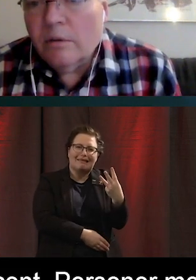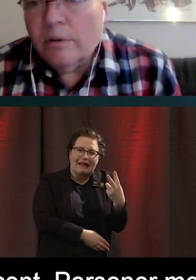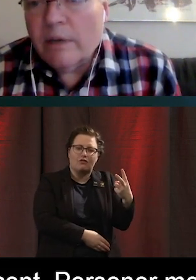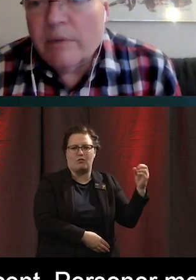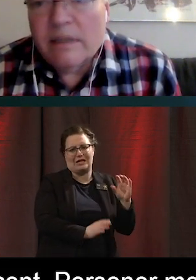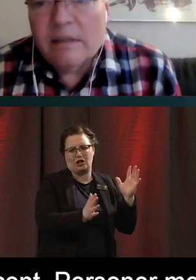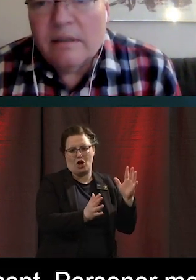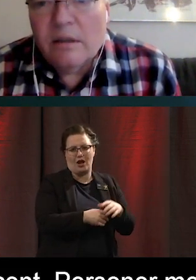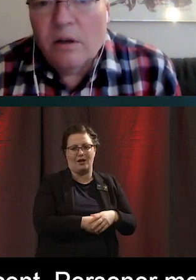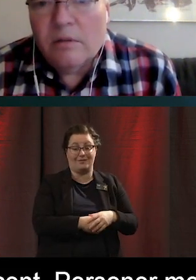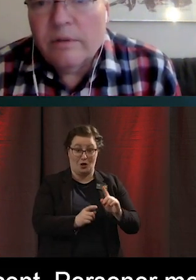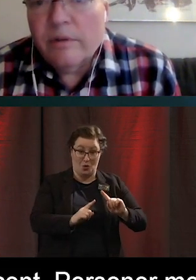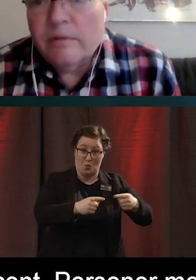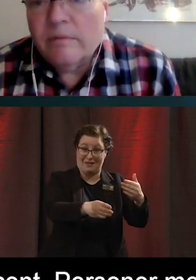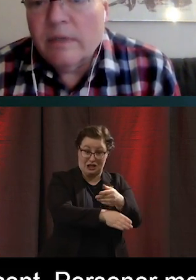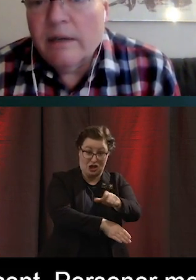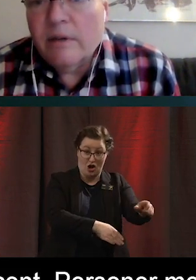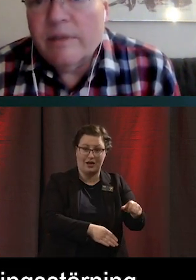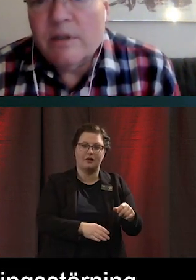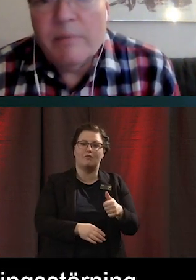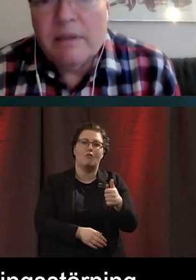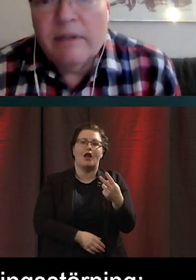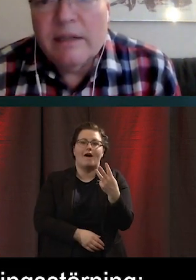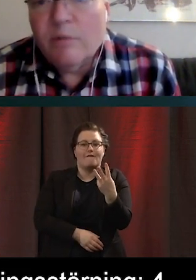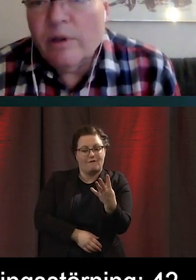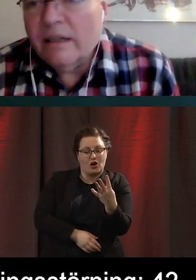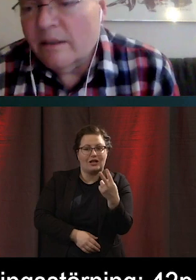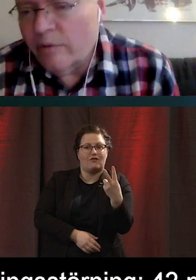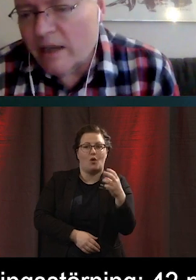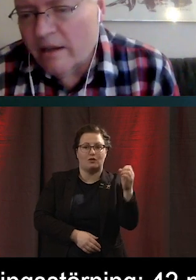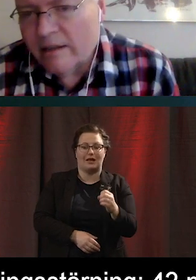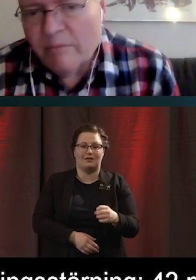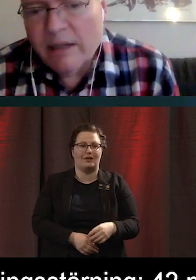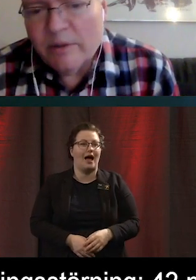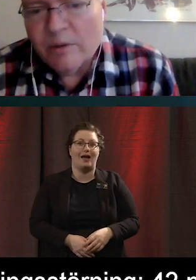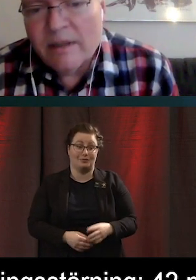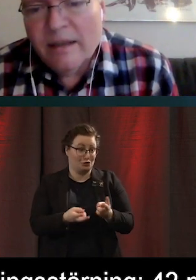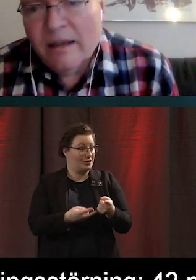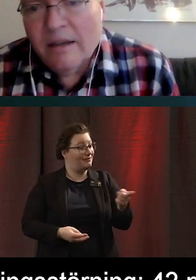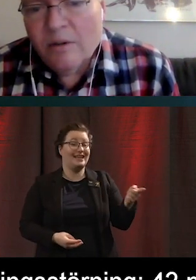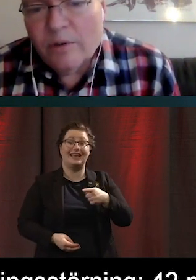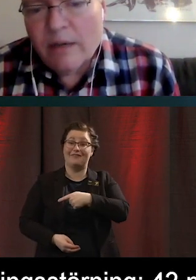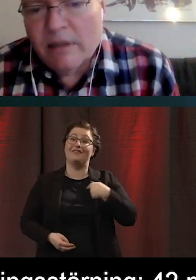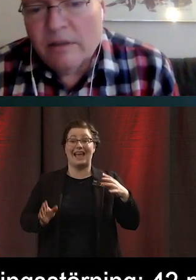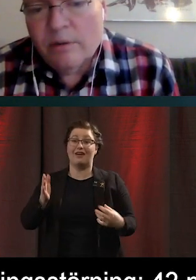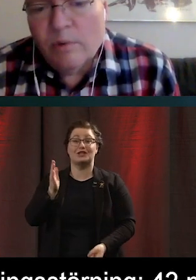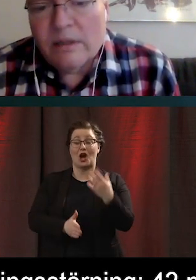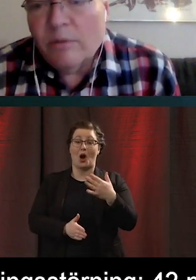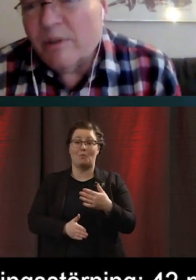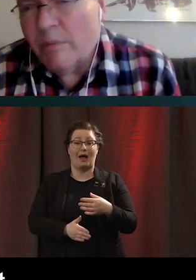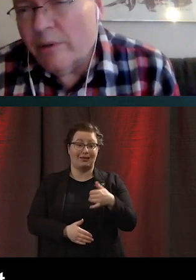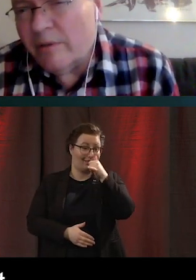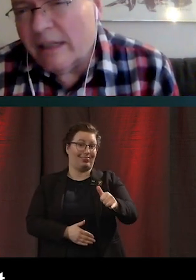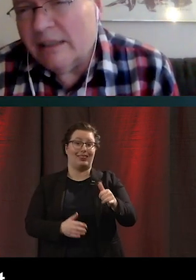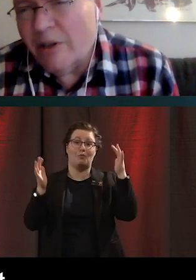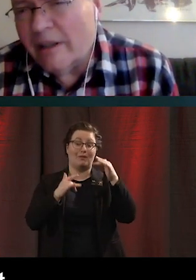Och då kan man ju säga att, jaha, här har vi skapat en väldigt svårighet att fungera i samhället. Och då kan man tro att